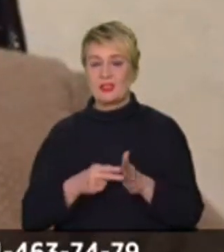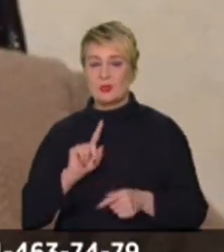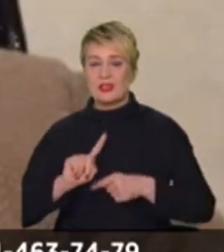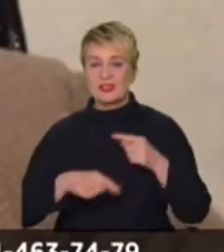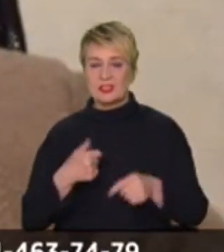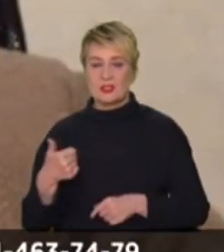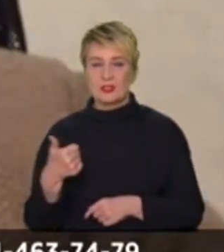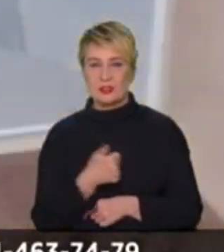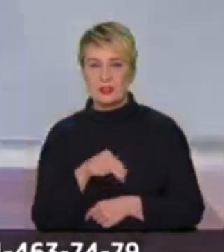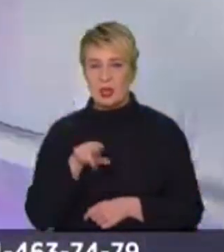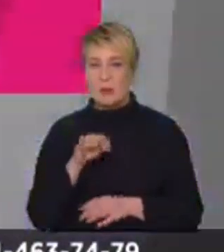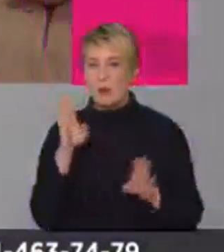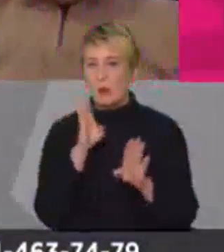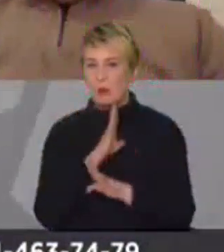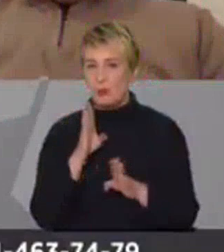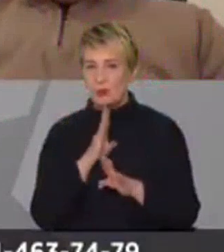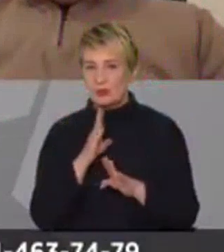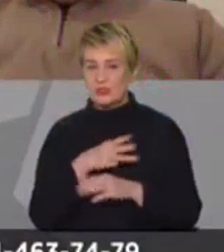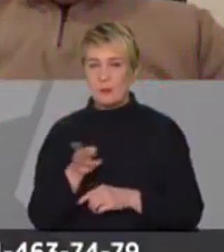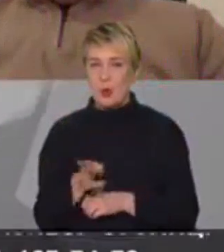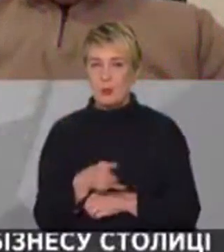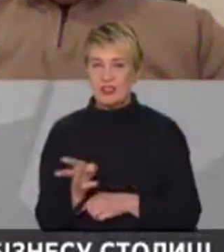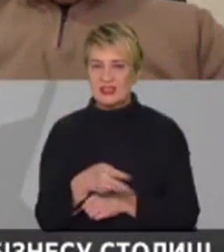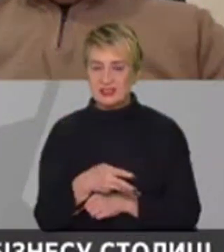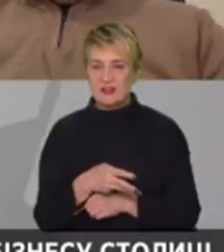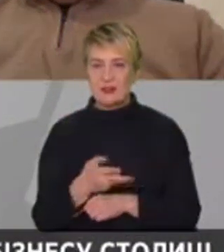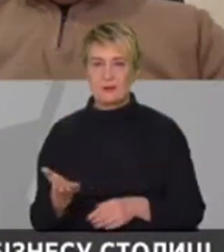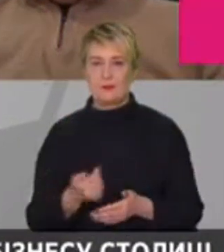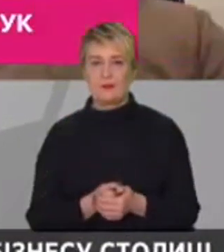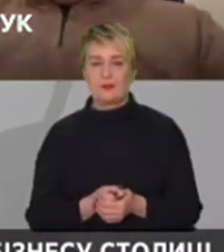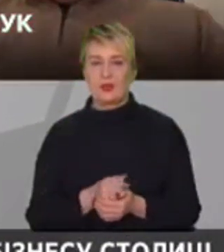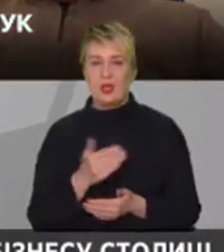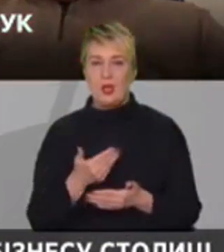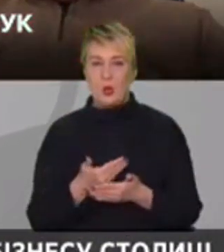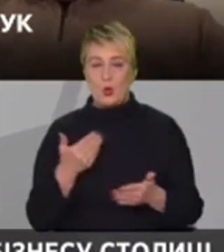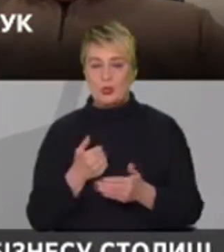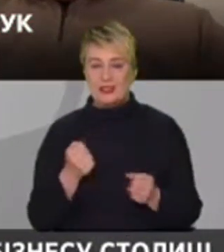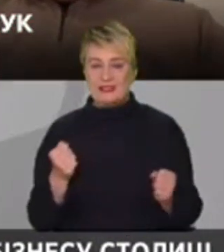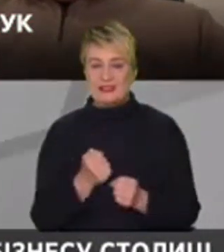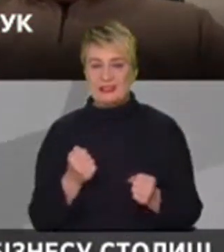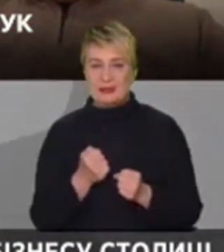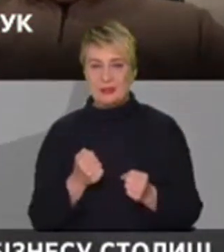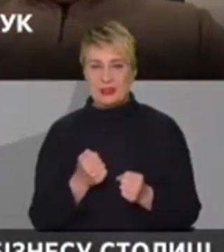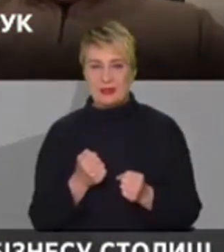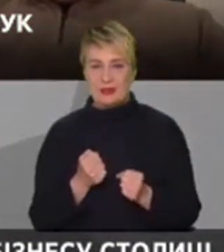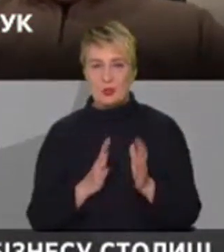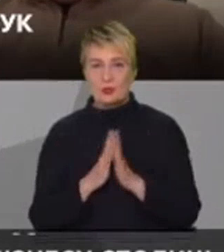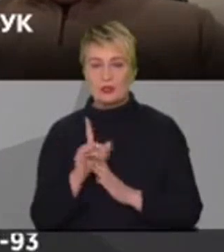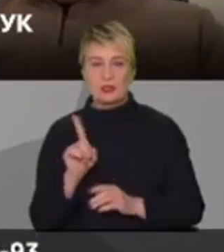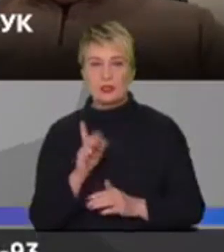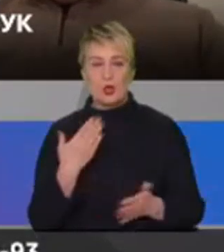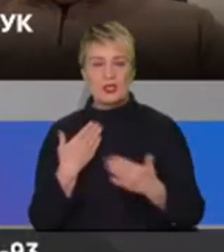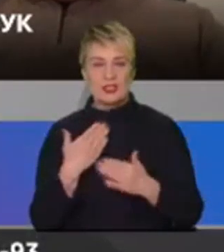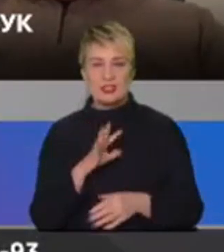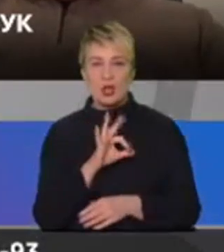неділи по погоді відходити з оприскиванням, оприскивати зимні культури. Що касається овощей і фруктов, ми